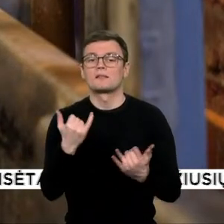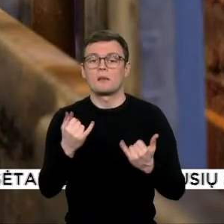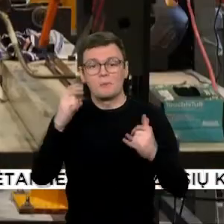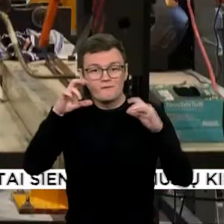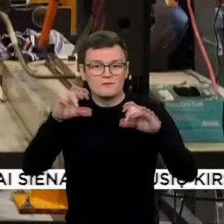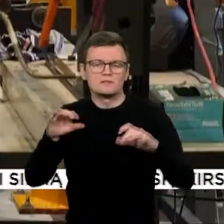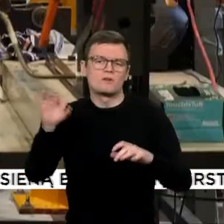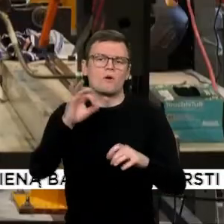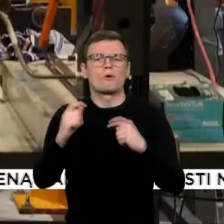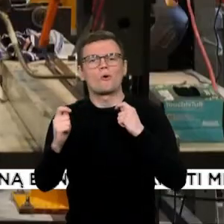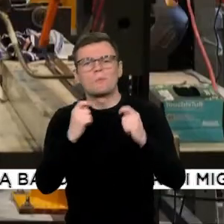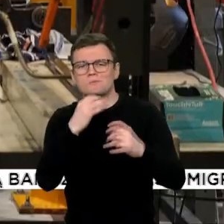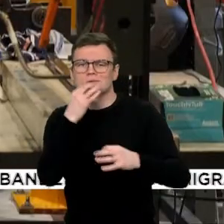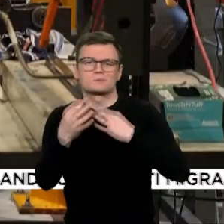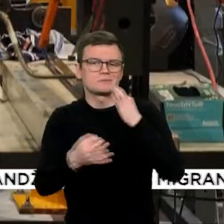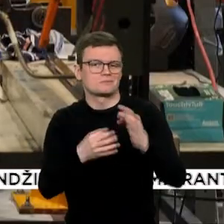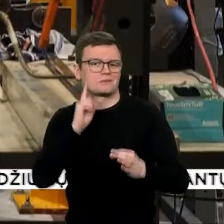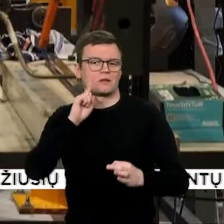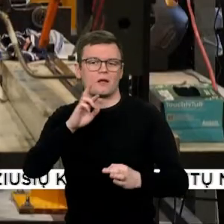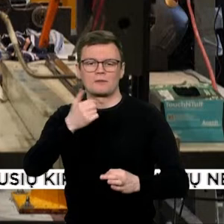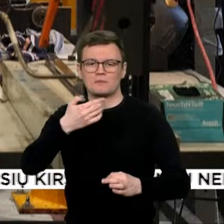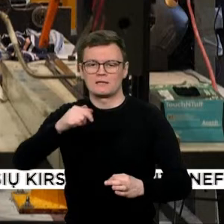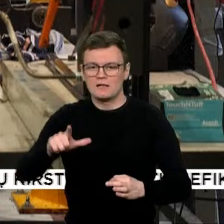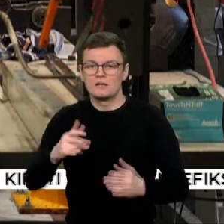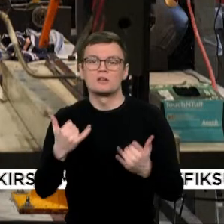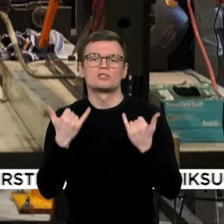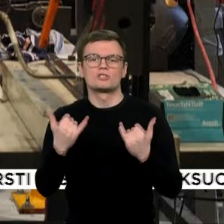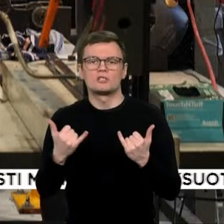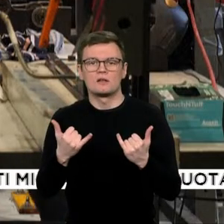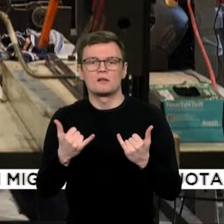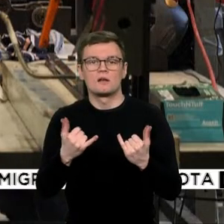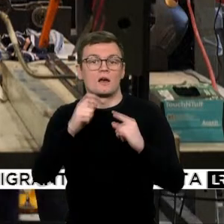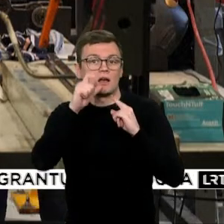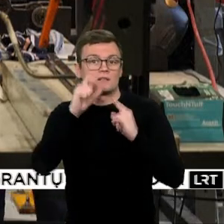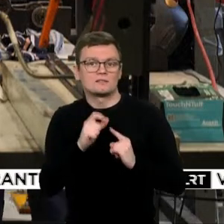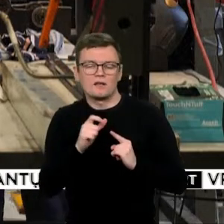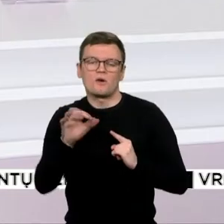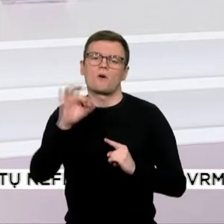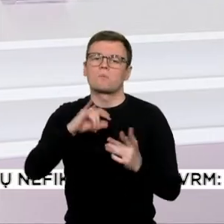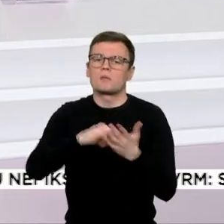komentarų. Kaip ir patys Rain Natal šiandien nesutikė komentuoti planų Lietuvoje.